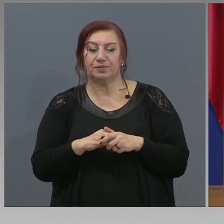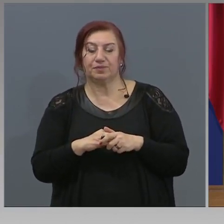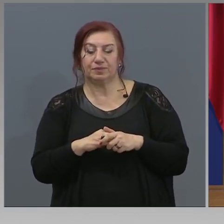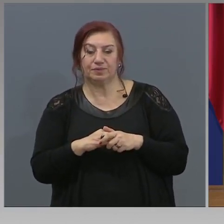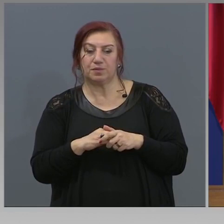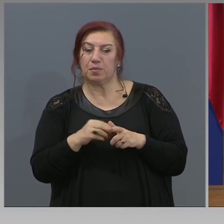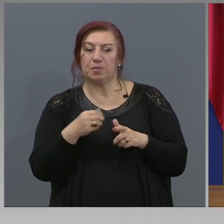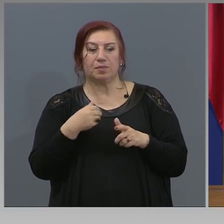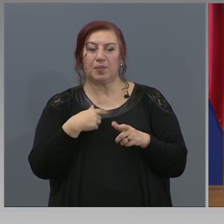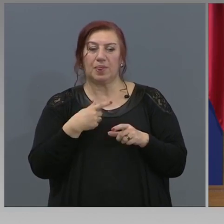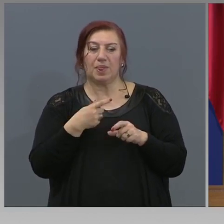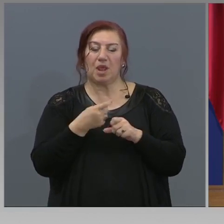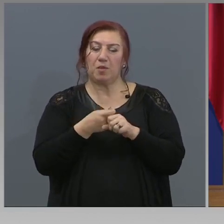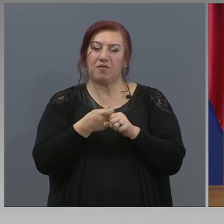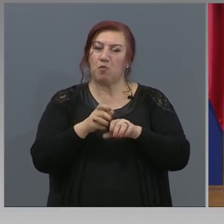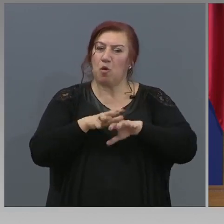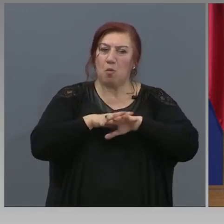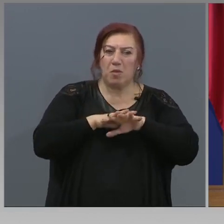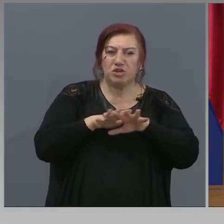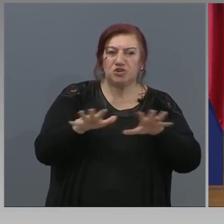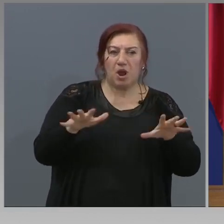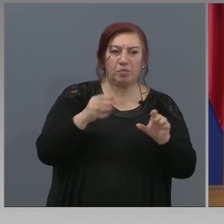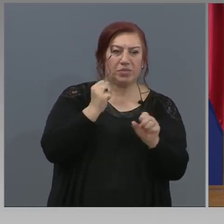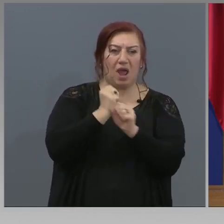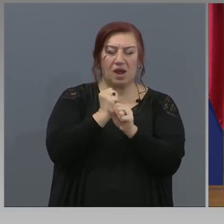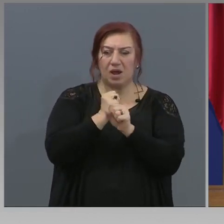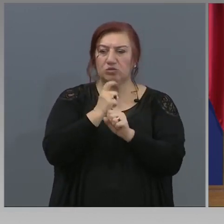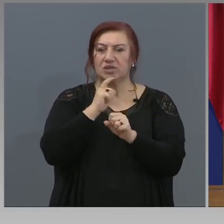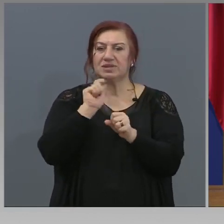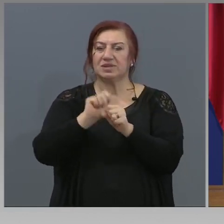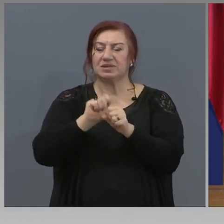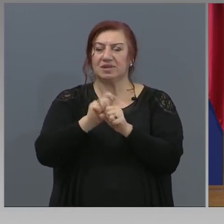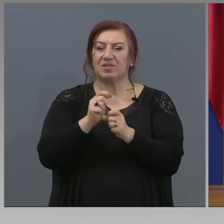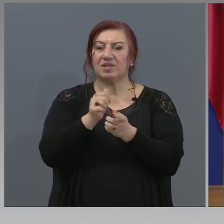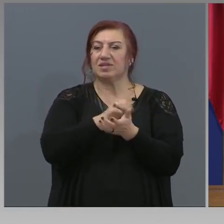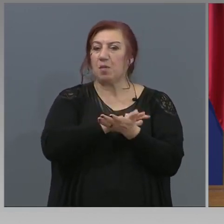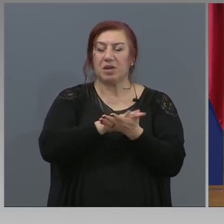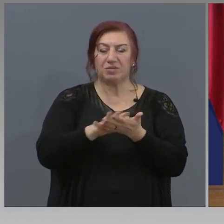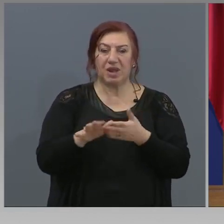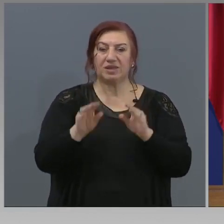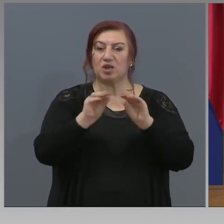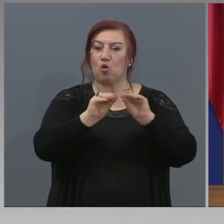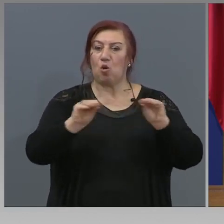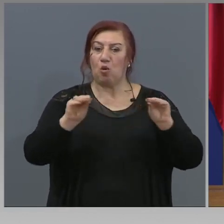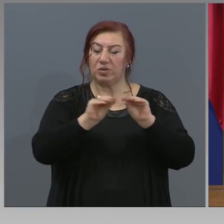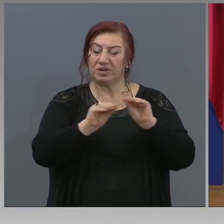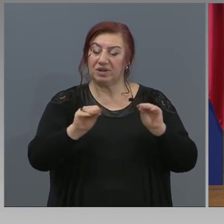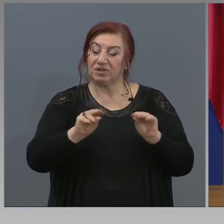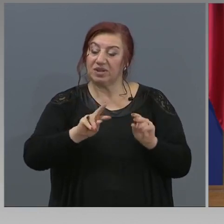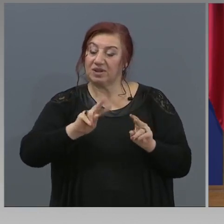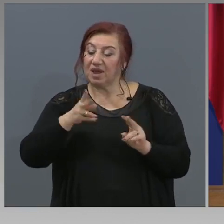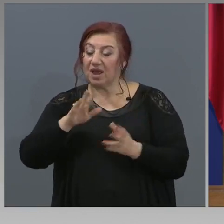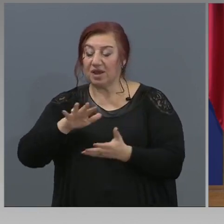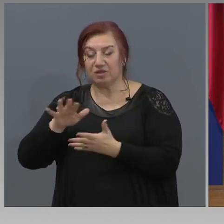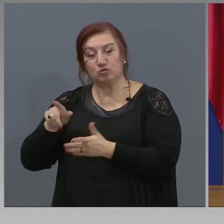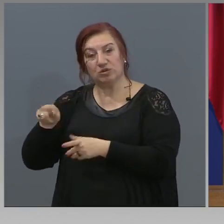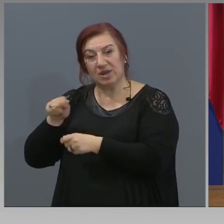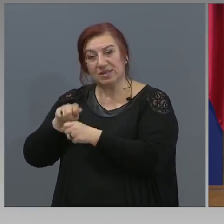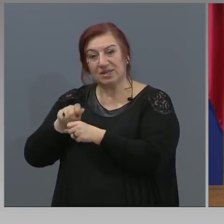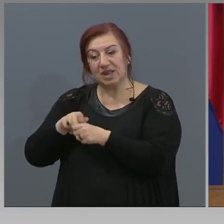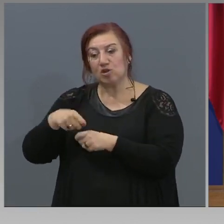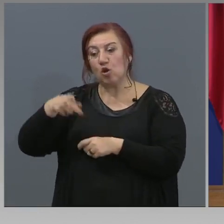по-мъщамна дейност по създаването на безплатни образователни ресурси, поделени, създадени от учителите, но